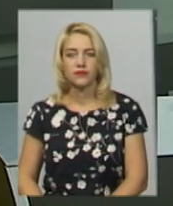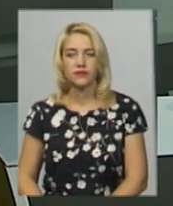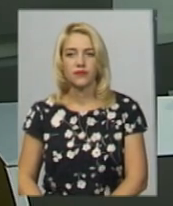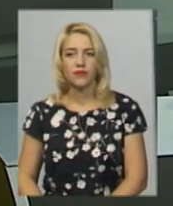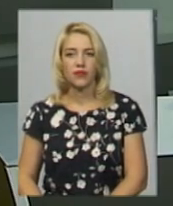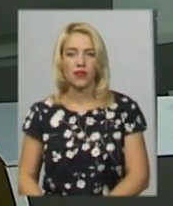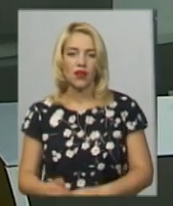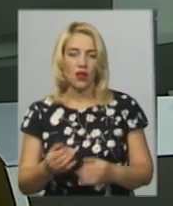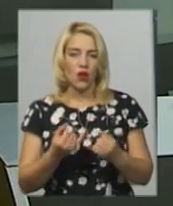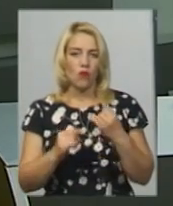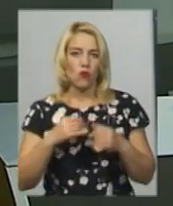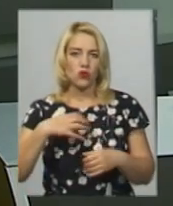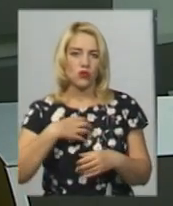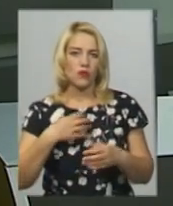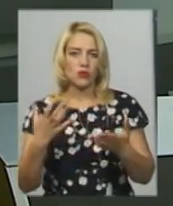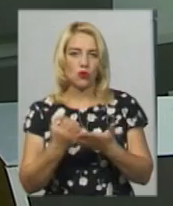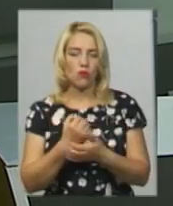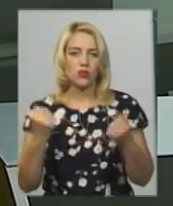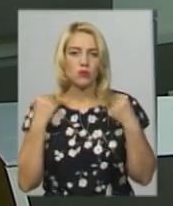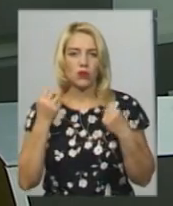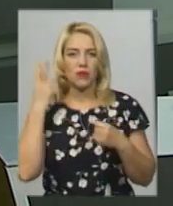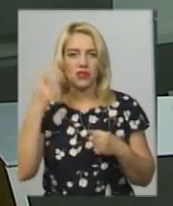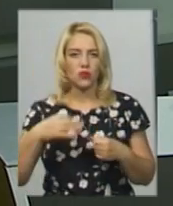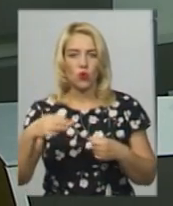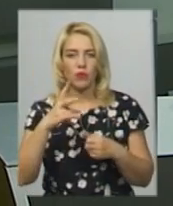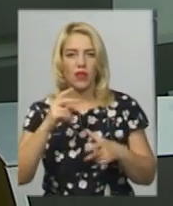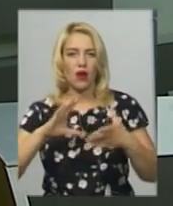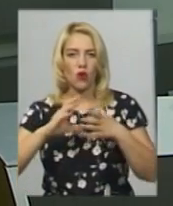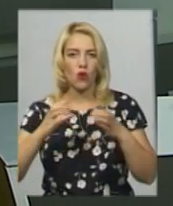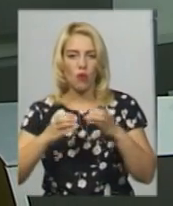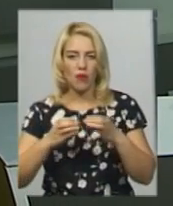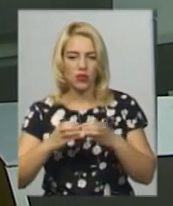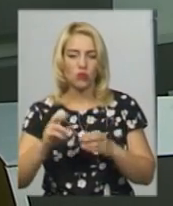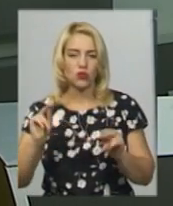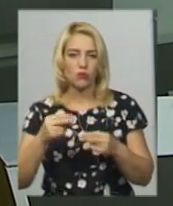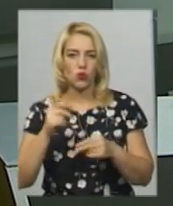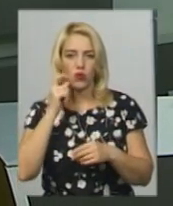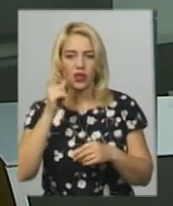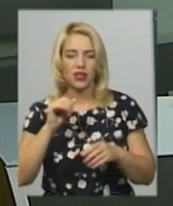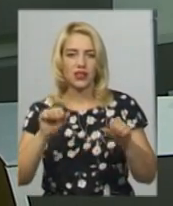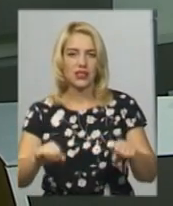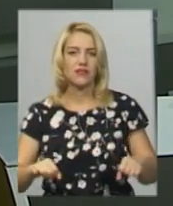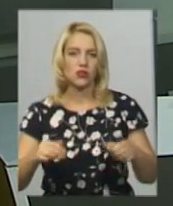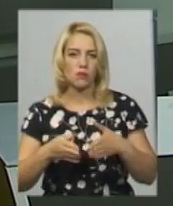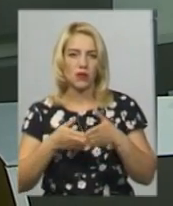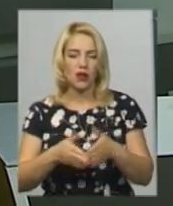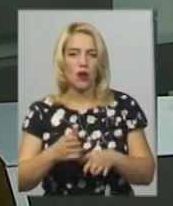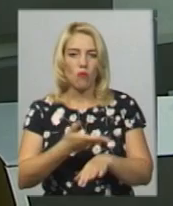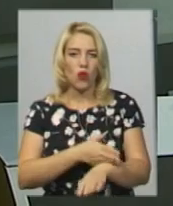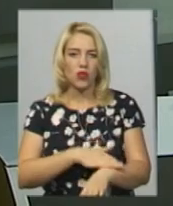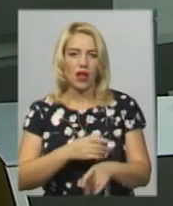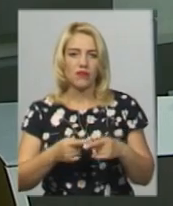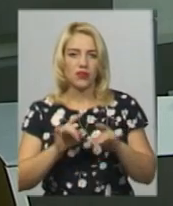Бронзові медалі здобули спортсмени Хмельницької області на командному чемпіонаті України з висловання на байдарках і каної в Полтаві,